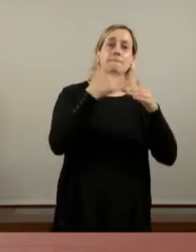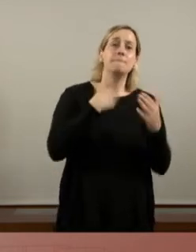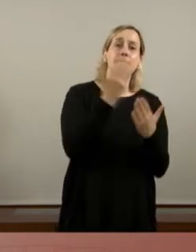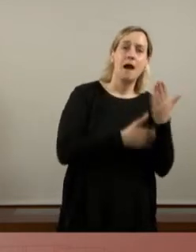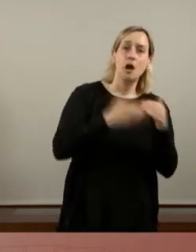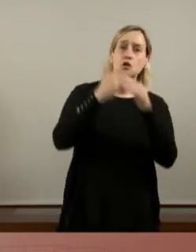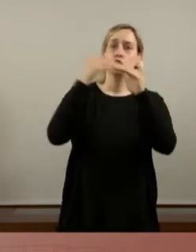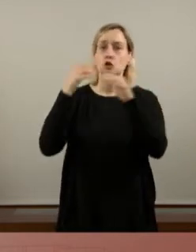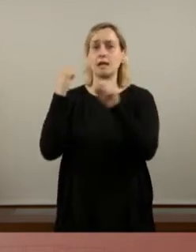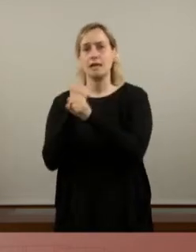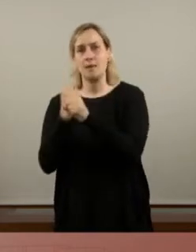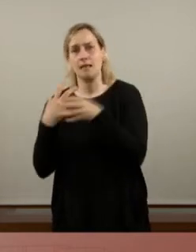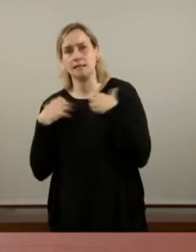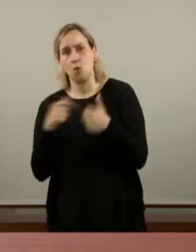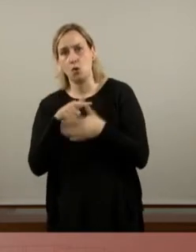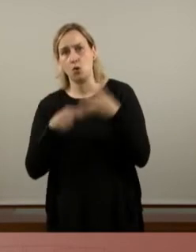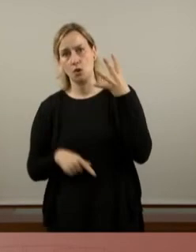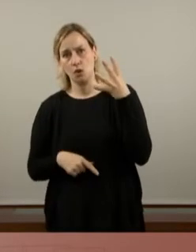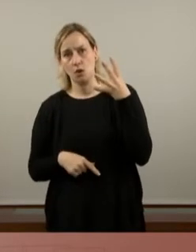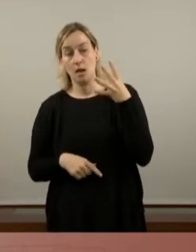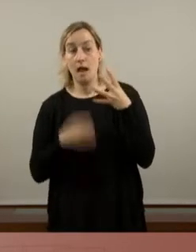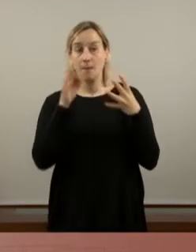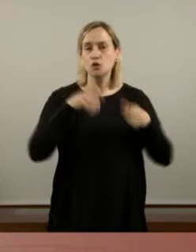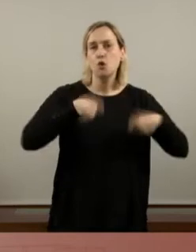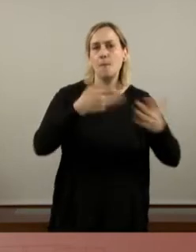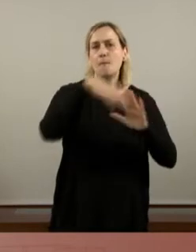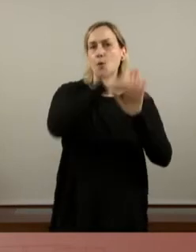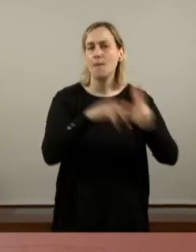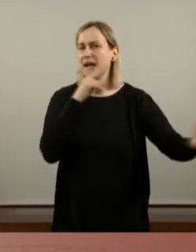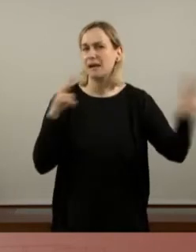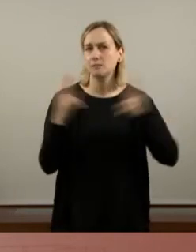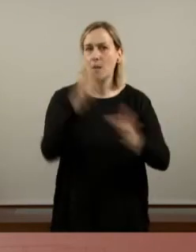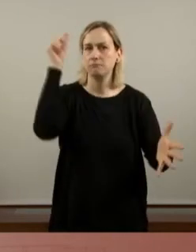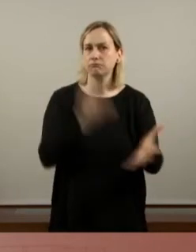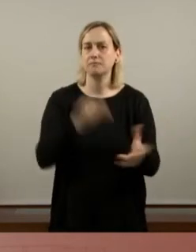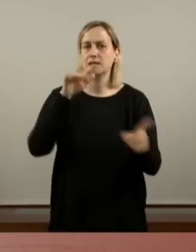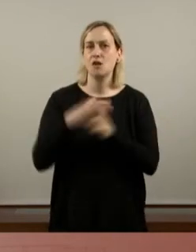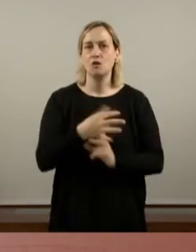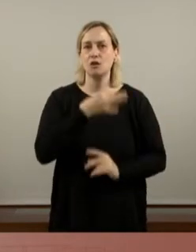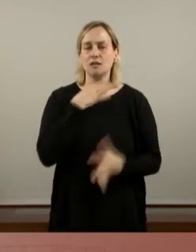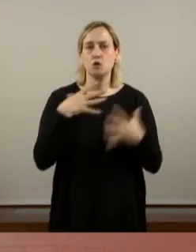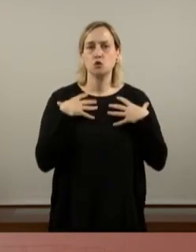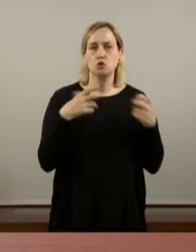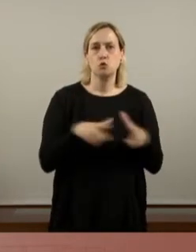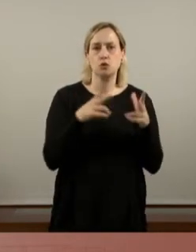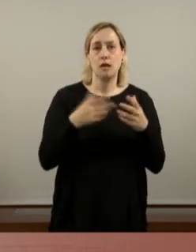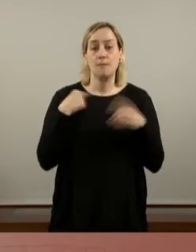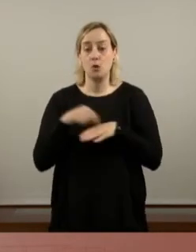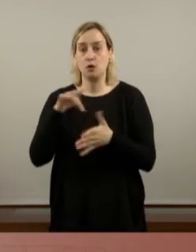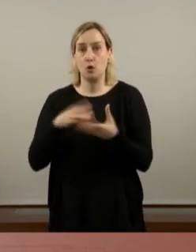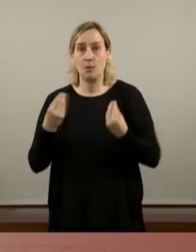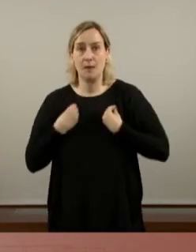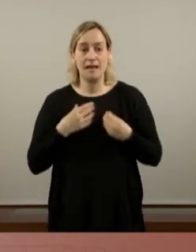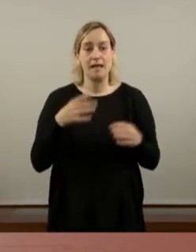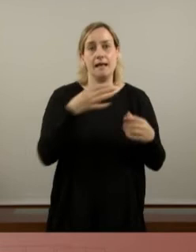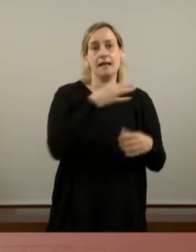Per això, és indispensable un programa que doni resposta immediata a la situació de crisi social i política que vivim, crisi